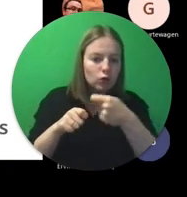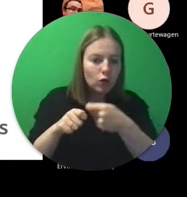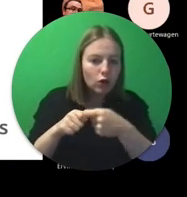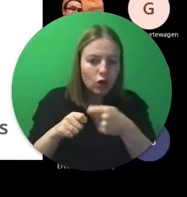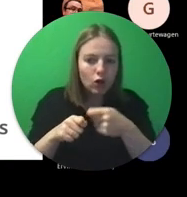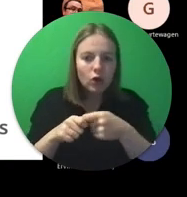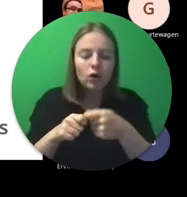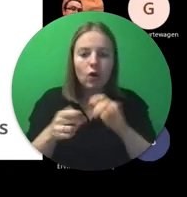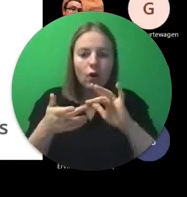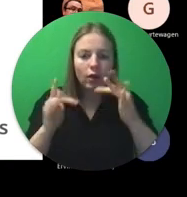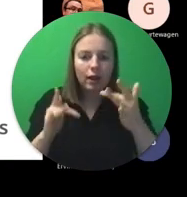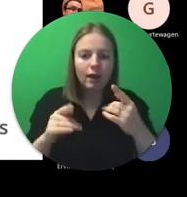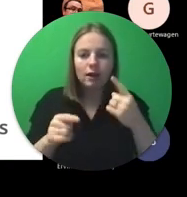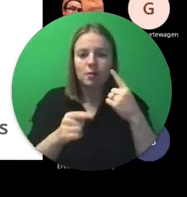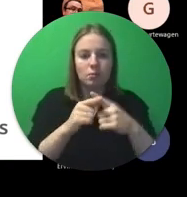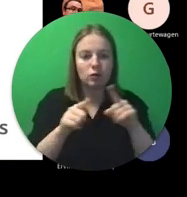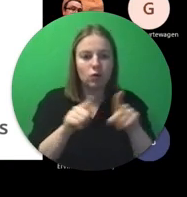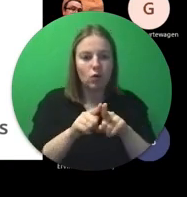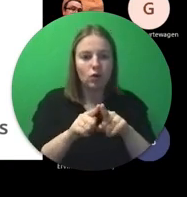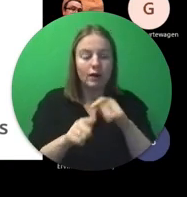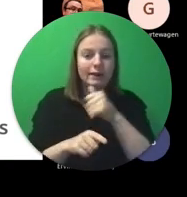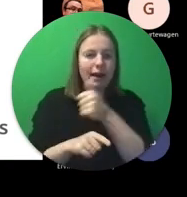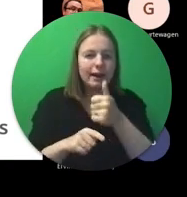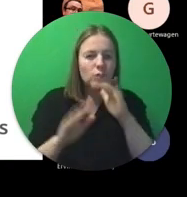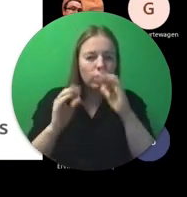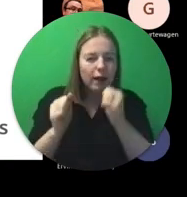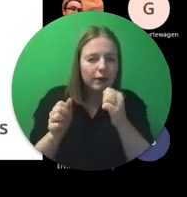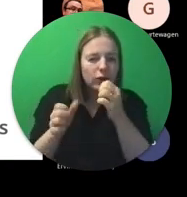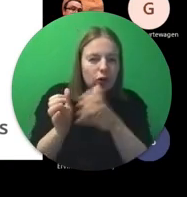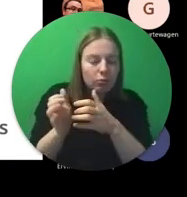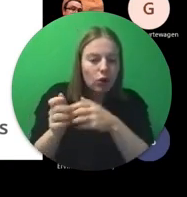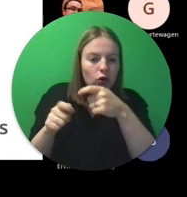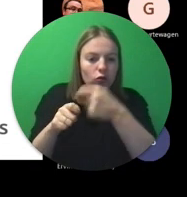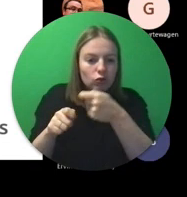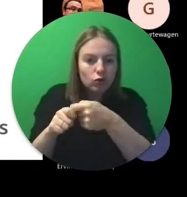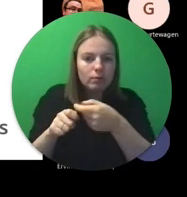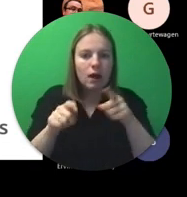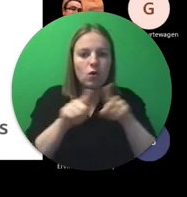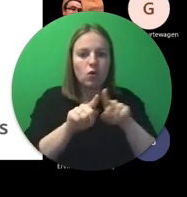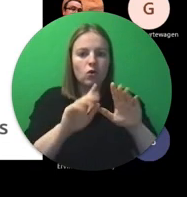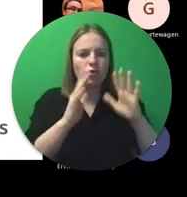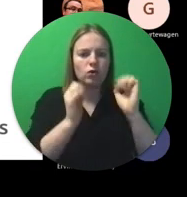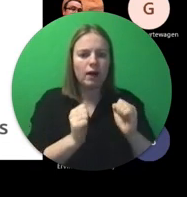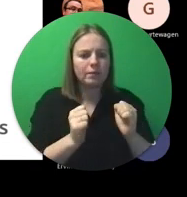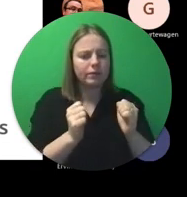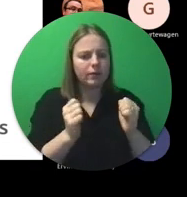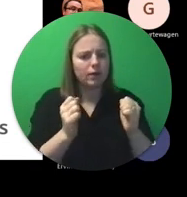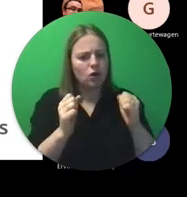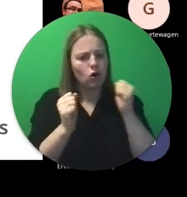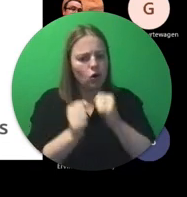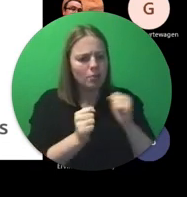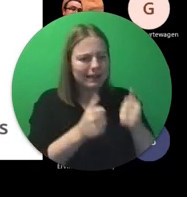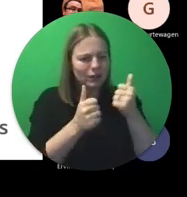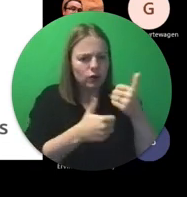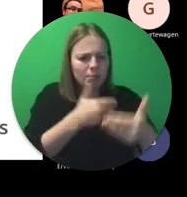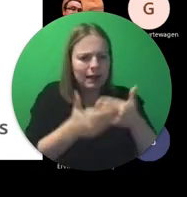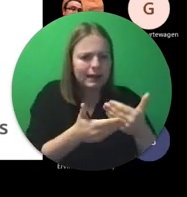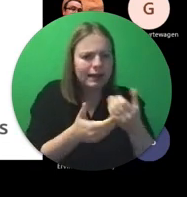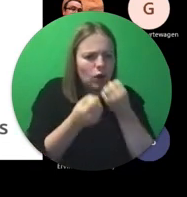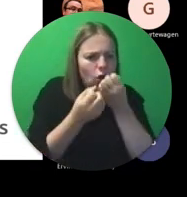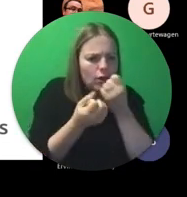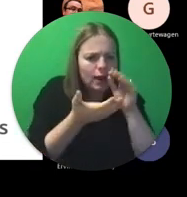En ook, heel belangrijk, hoe je die niet alleen om de tool te gebruiken, maar ook hoe je competenties kwaliteitsvol kan omschrijven. Want dat is